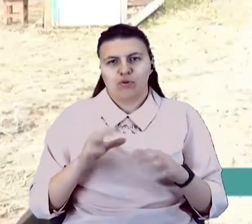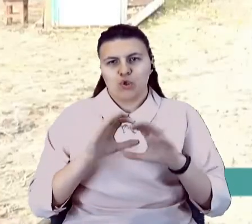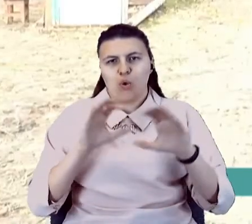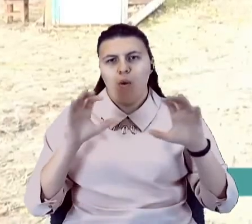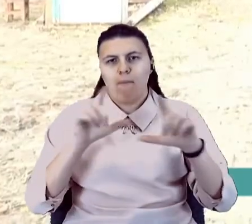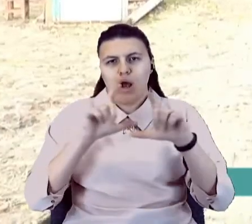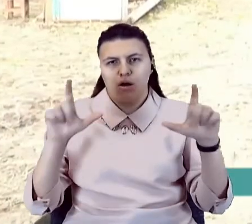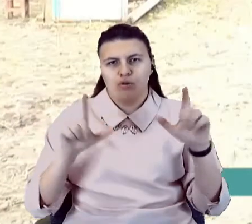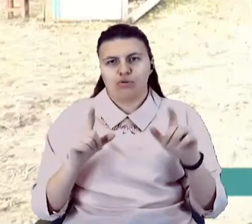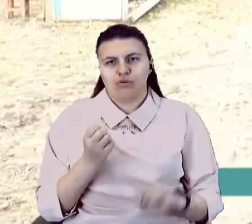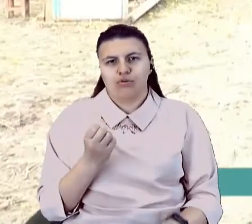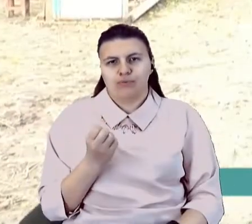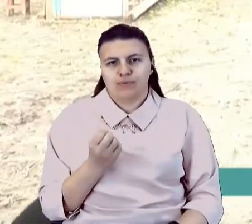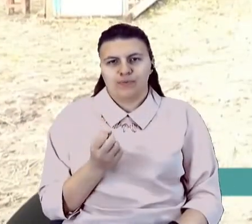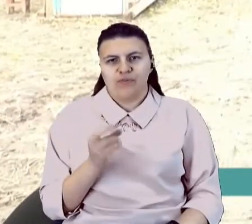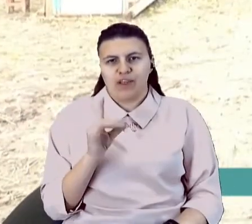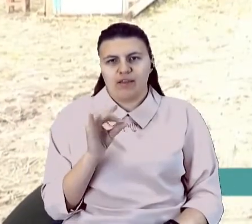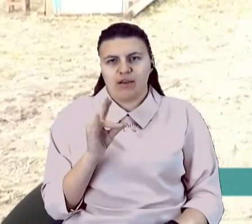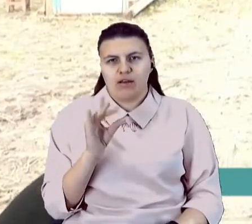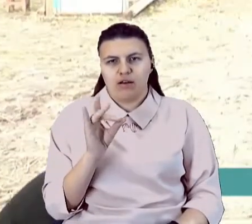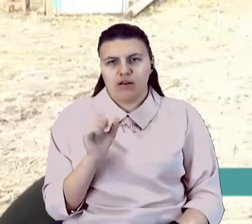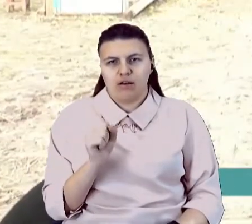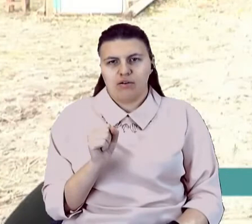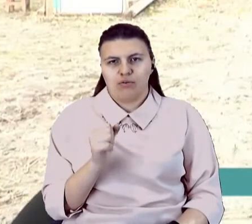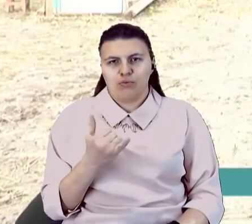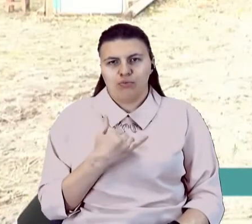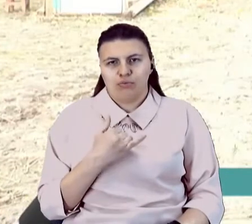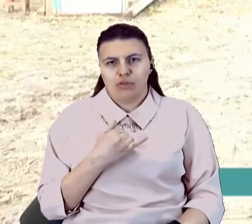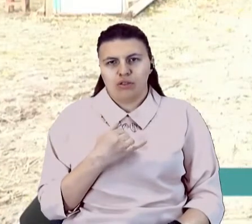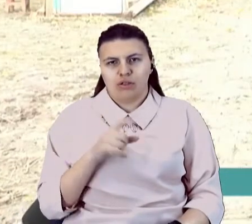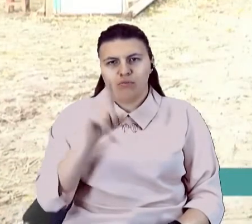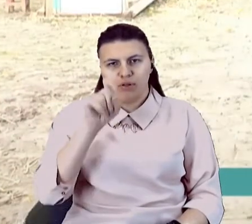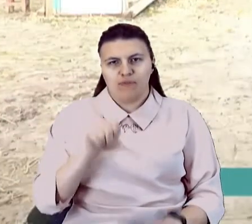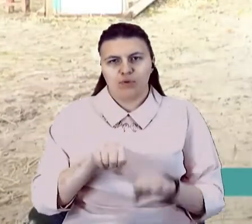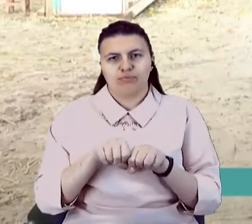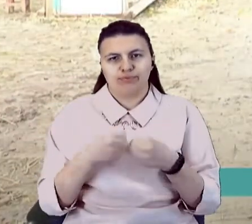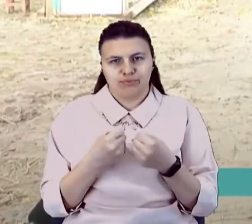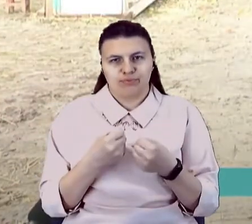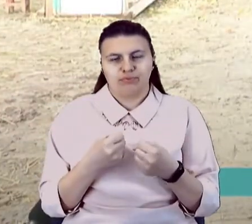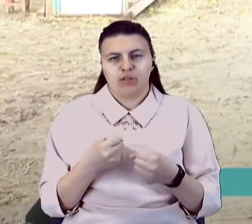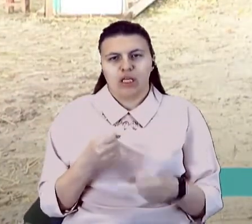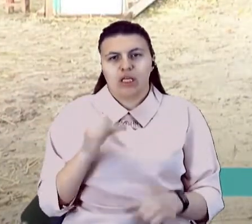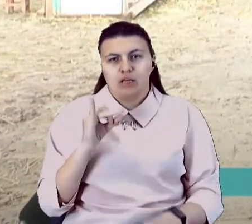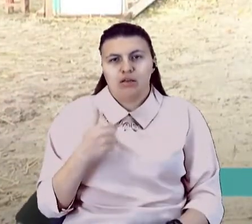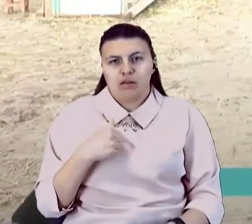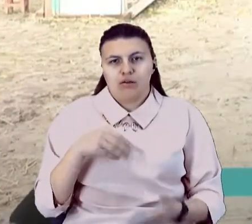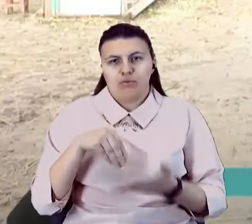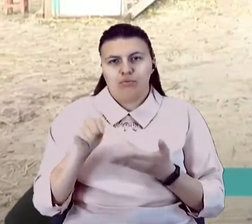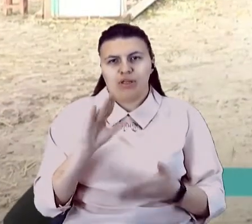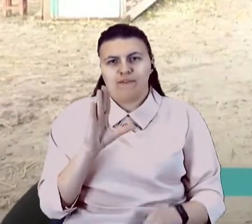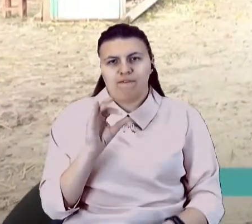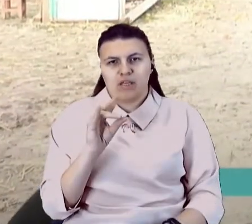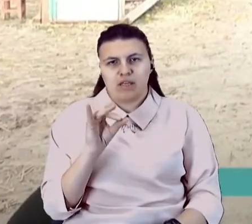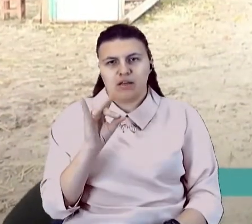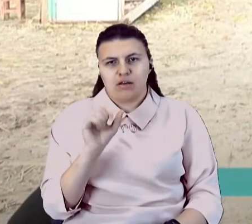Венера будьонівської породи. У мене травмуваний позвоночок, і я приобрел Венеру для того, щоб